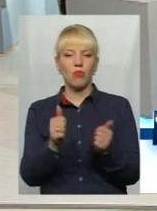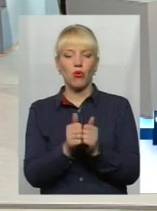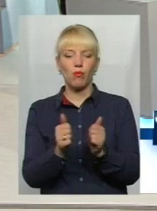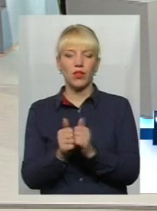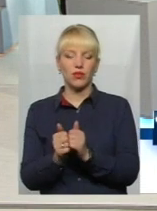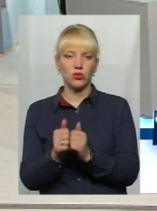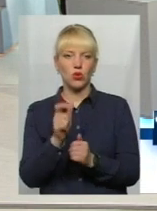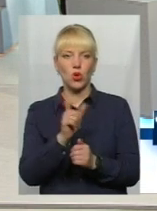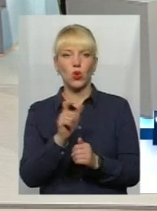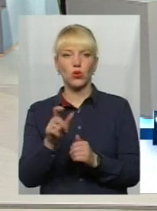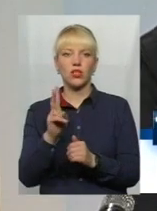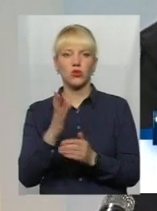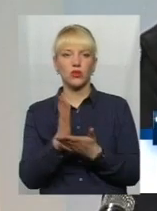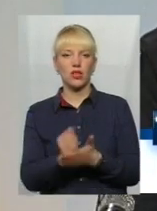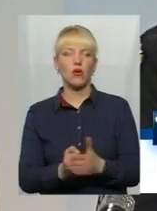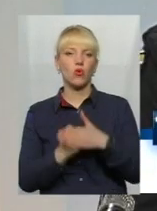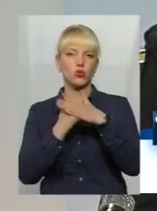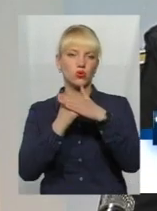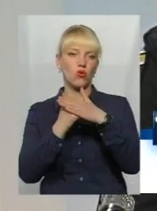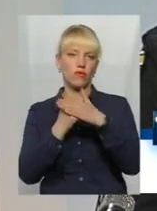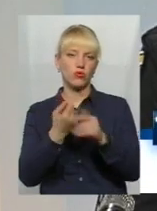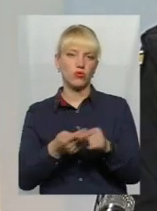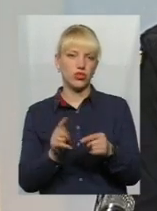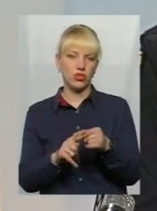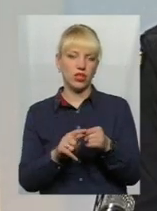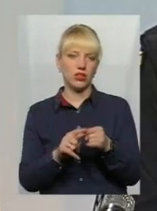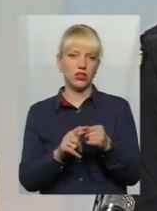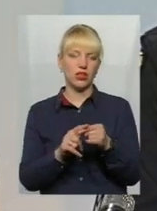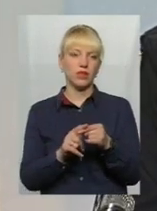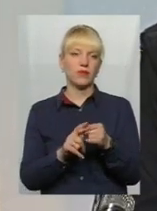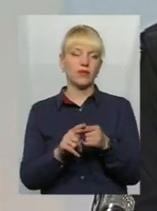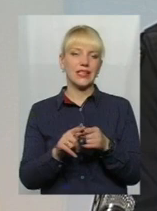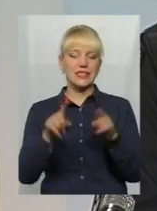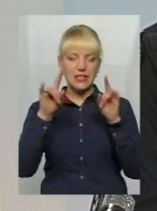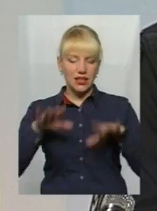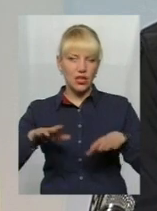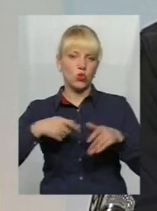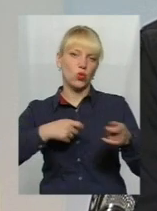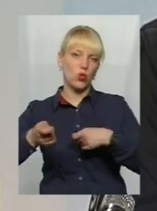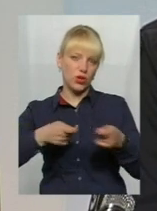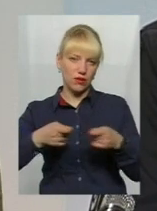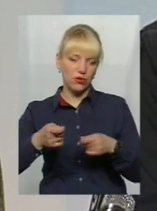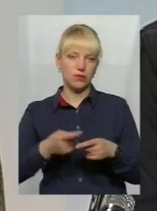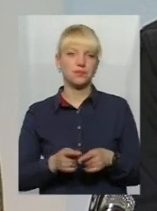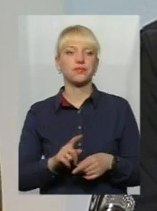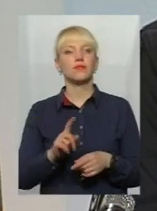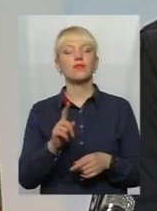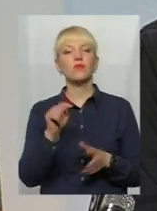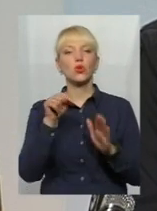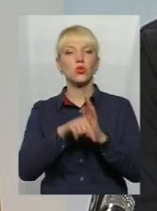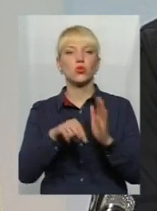є основою цієї стихійної торгівлі. Це щодо бабусі. Стосовно